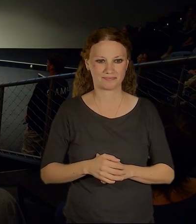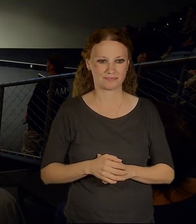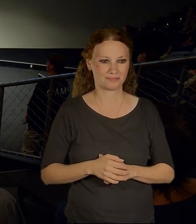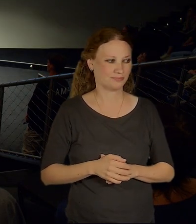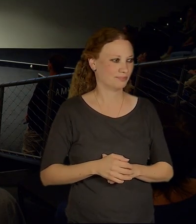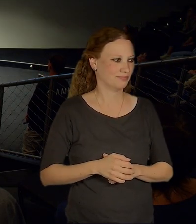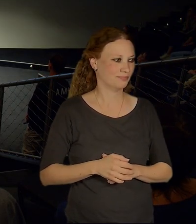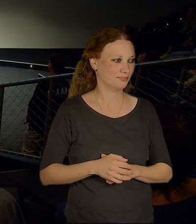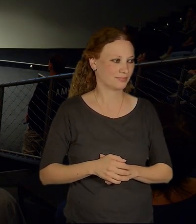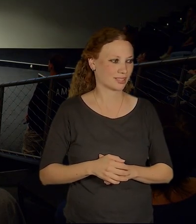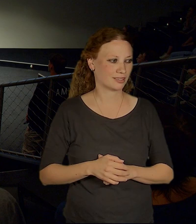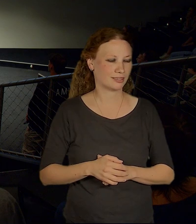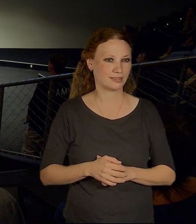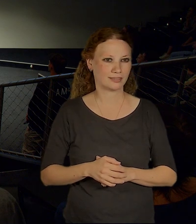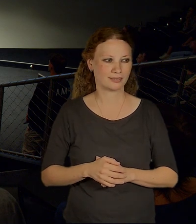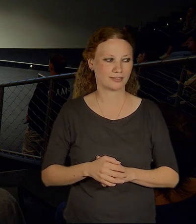Děkuji.